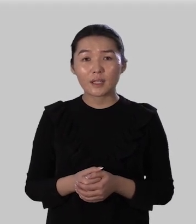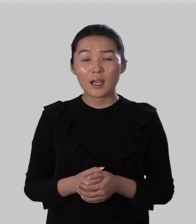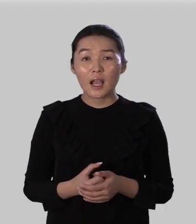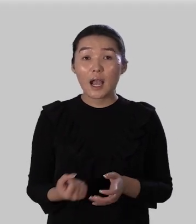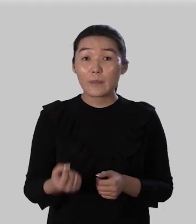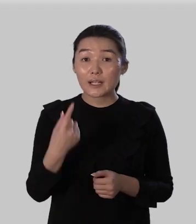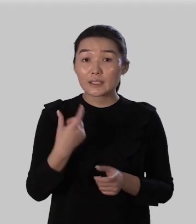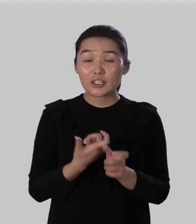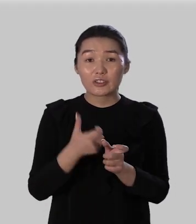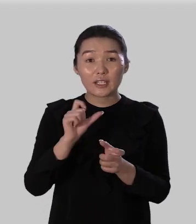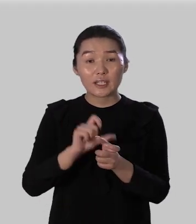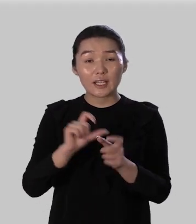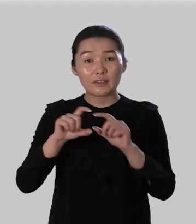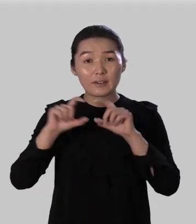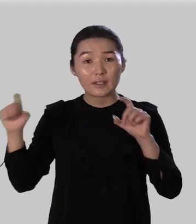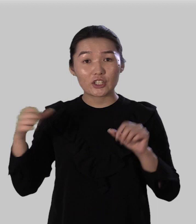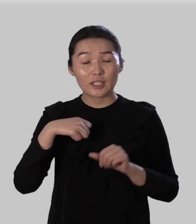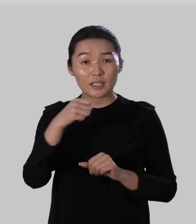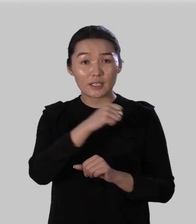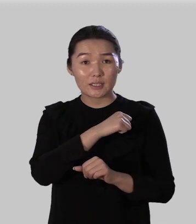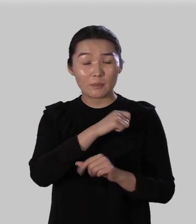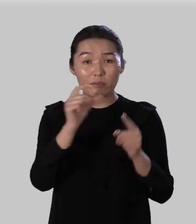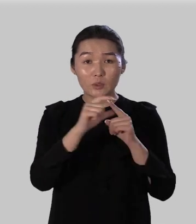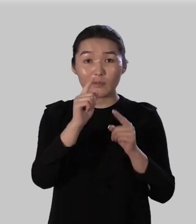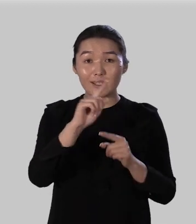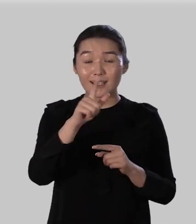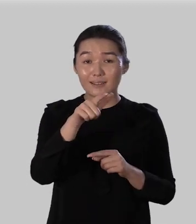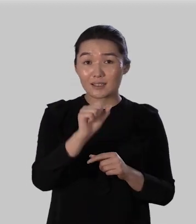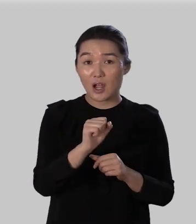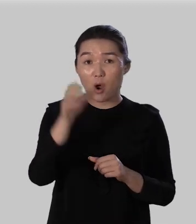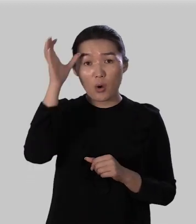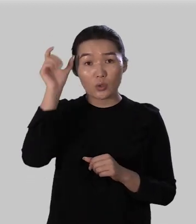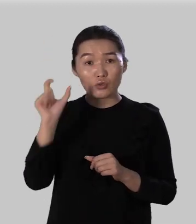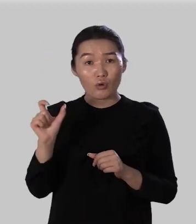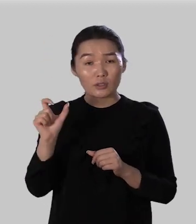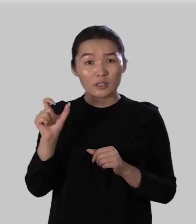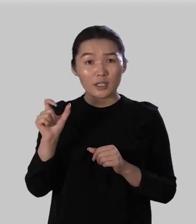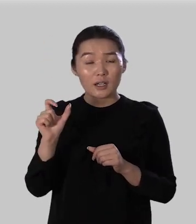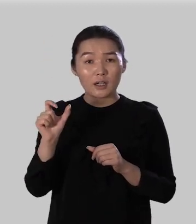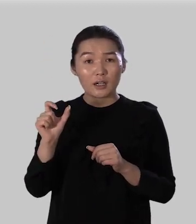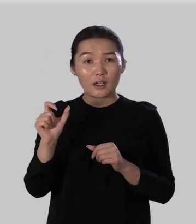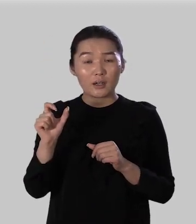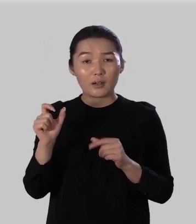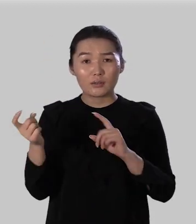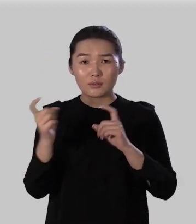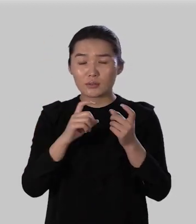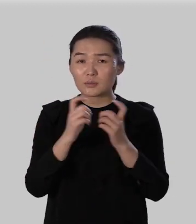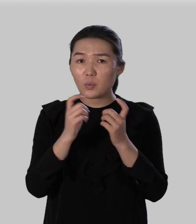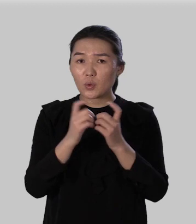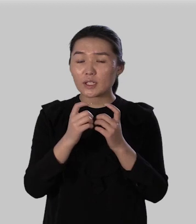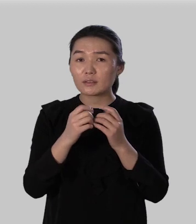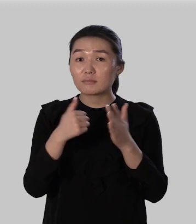о происхождении этого выражения и самого слова сга ученые спорят до сих пор одни считают что оно